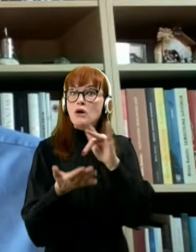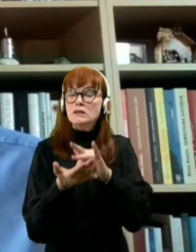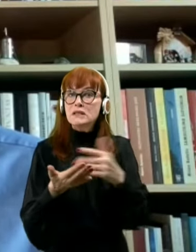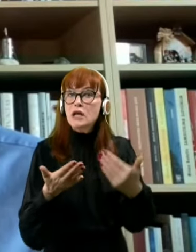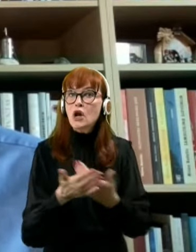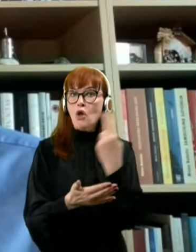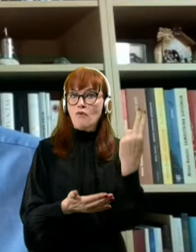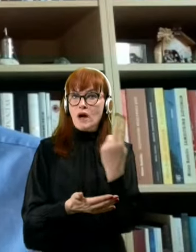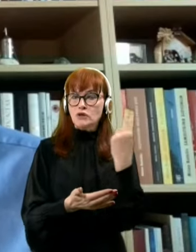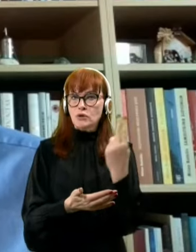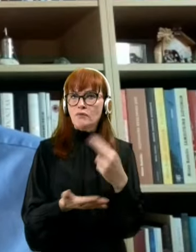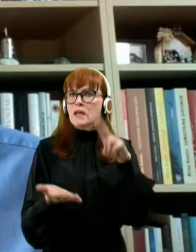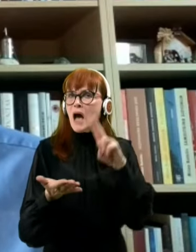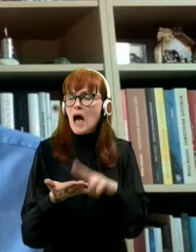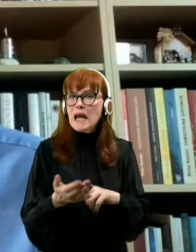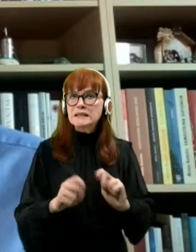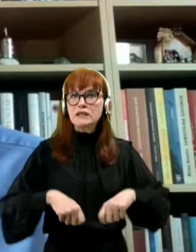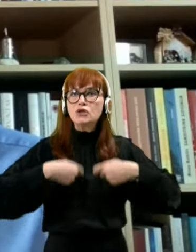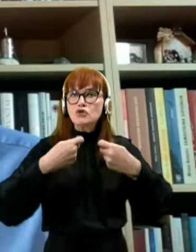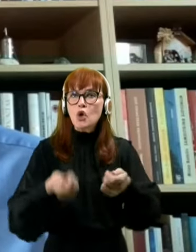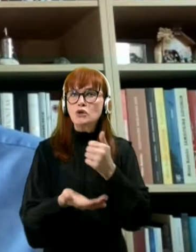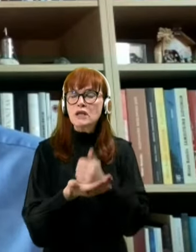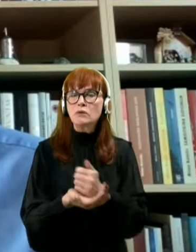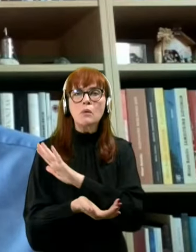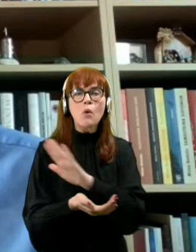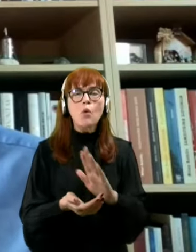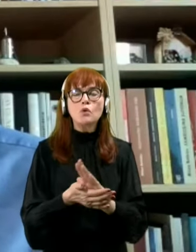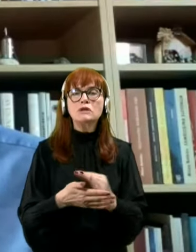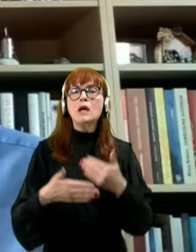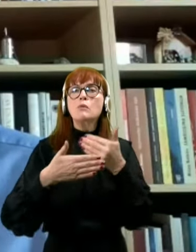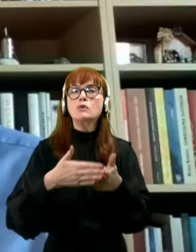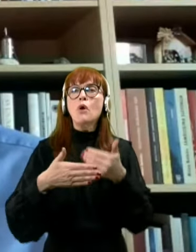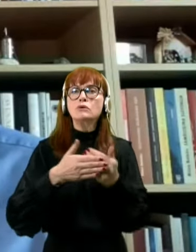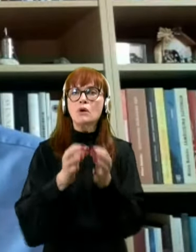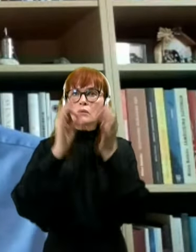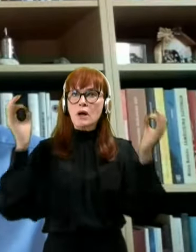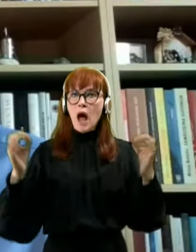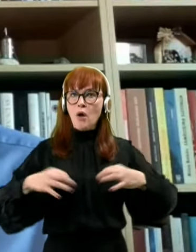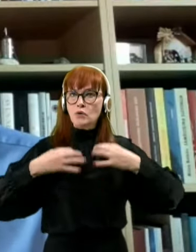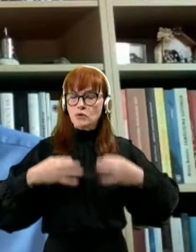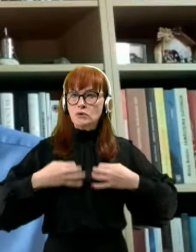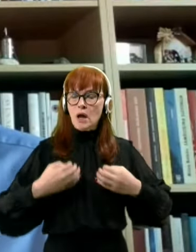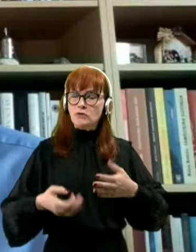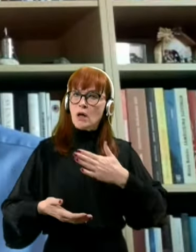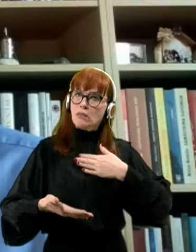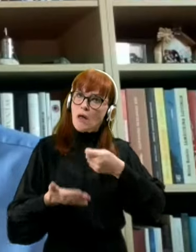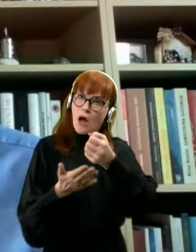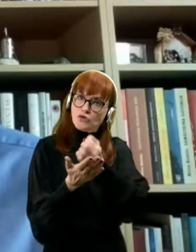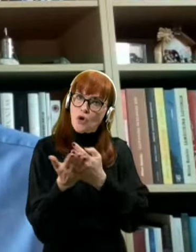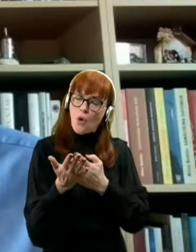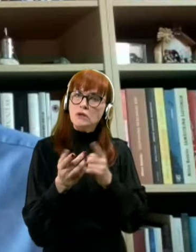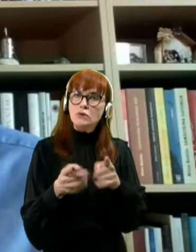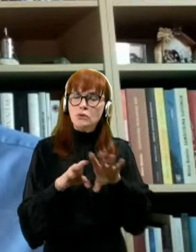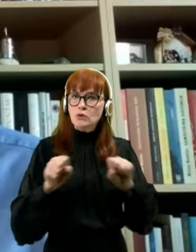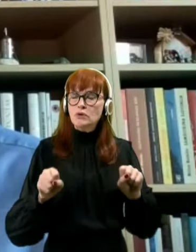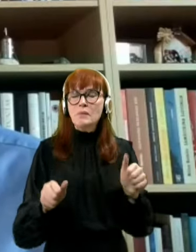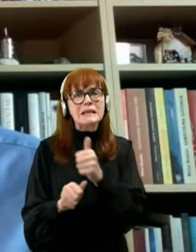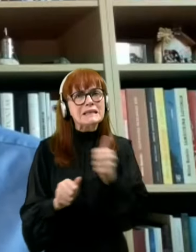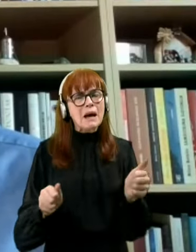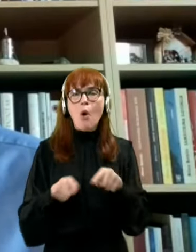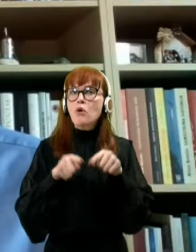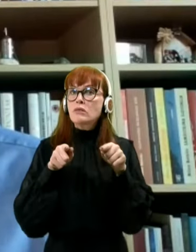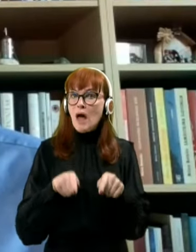Nove Sloveniji je, da resnično zagotovimo vsem dostopno javno zdravstvo in po naši oceni to lahko storimo le tako,